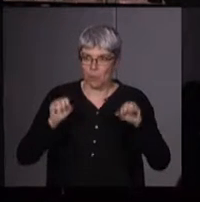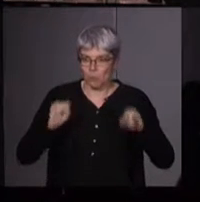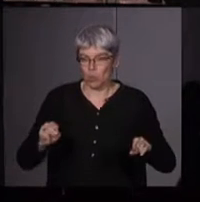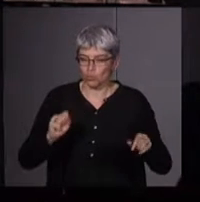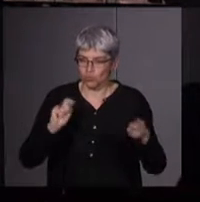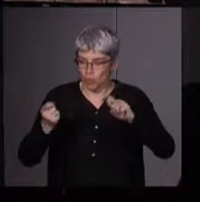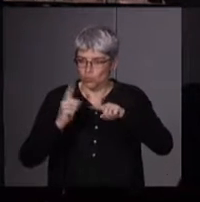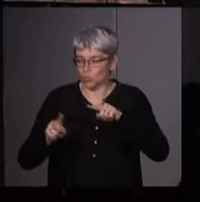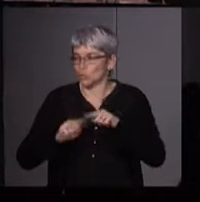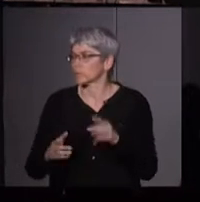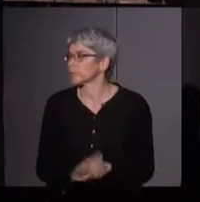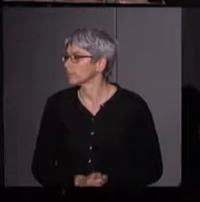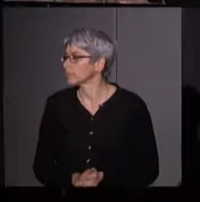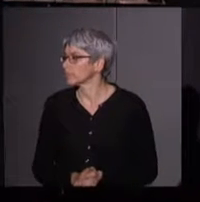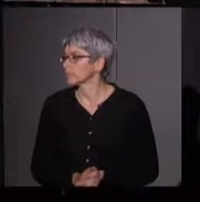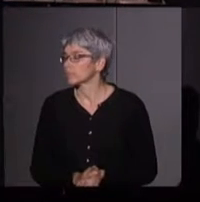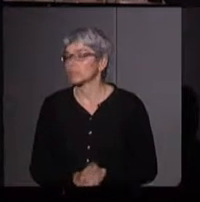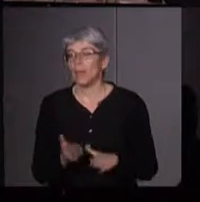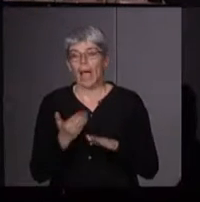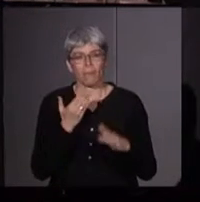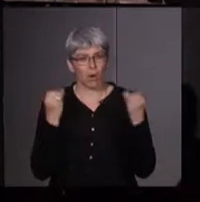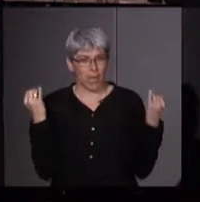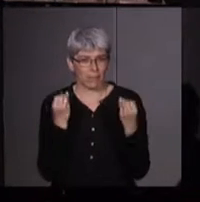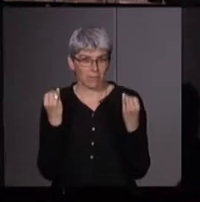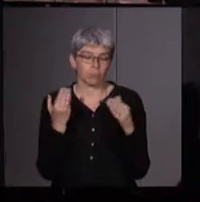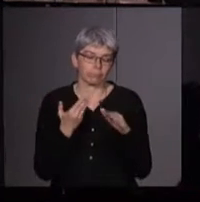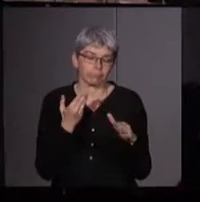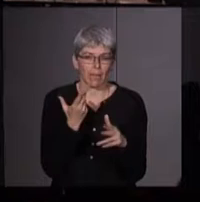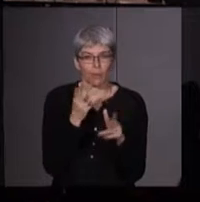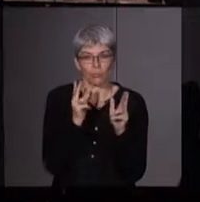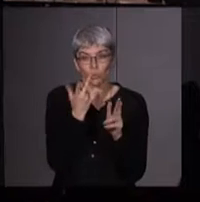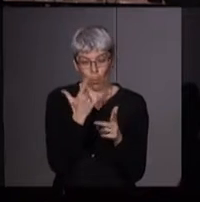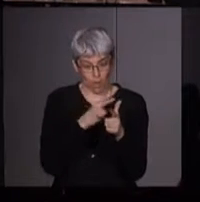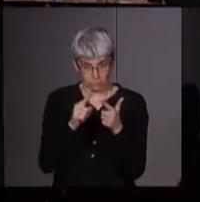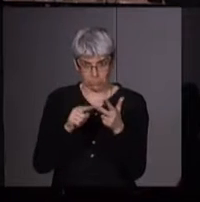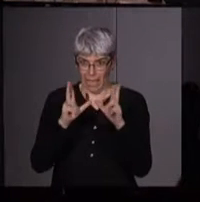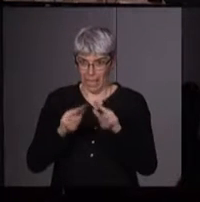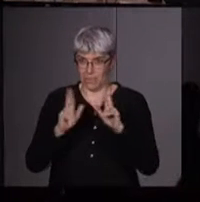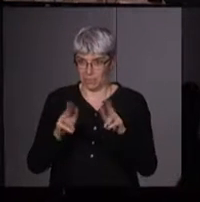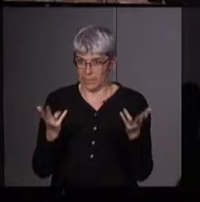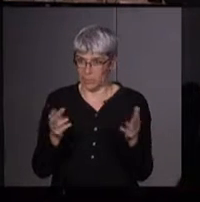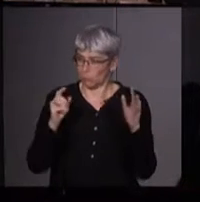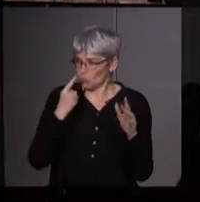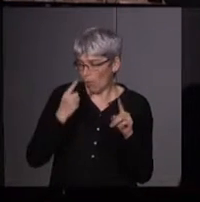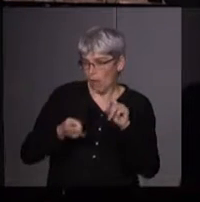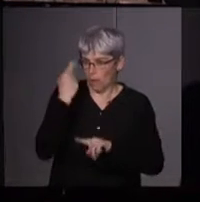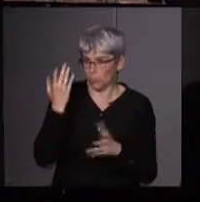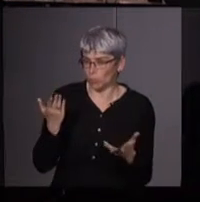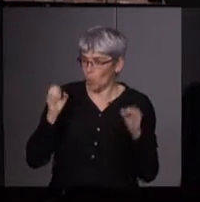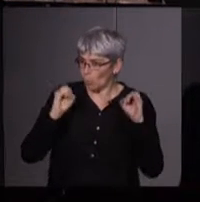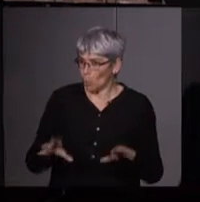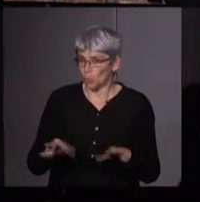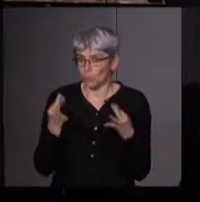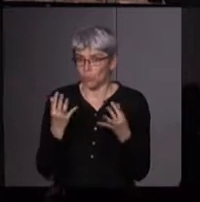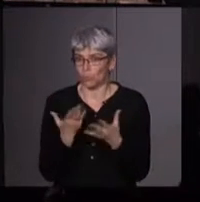Alors, avant de passer aux actions, je voudrais juste épingler trois éléments qui me semblent assez importants et qu'on trouve à travers toutes les actions et notamment